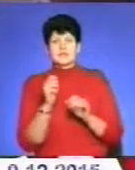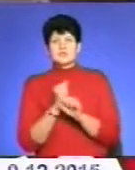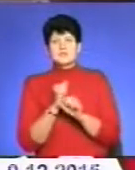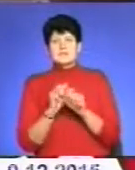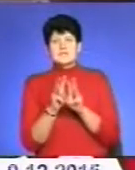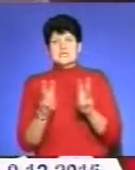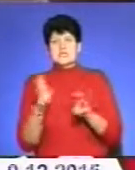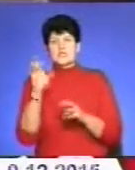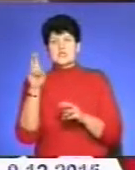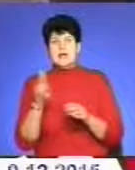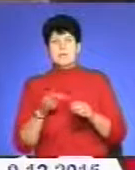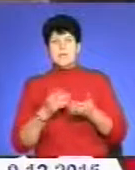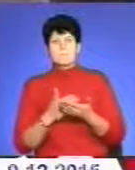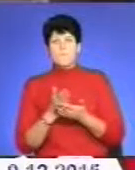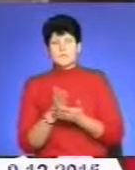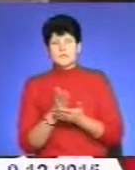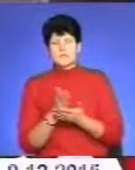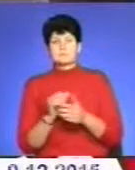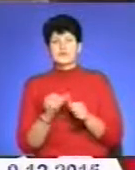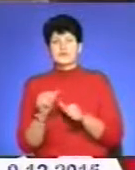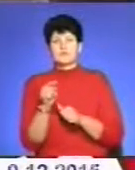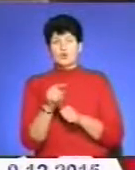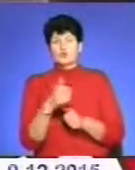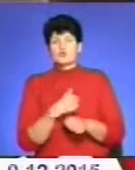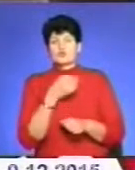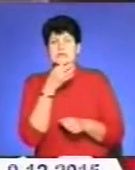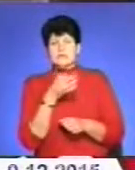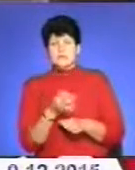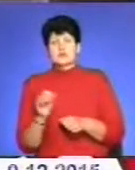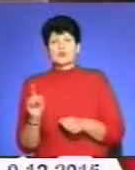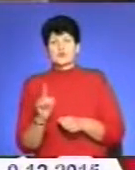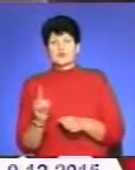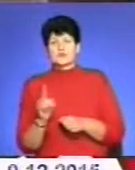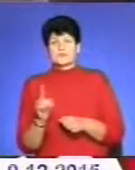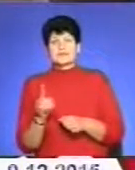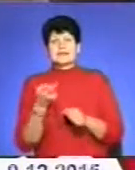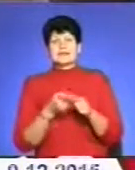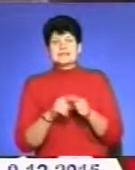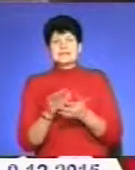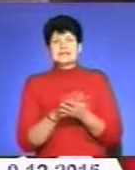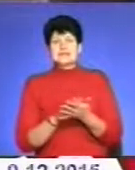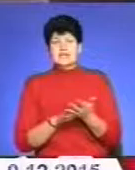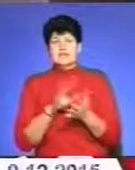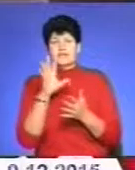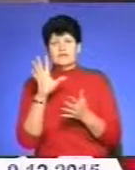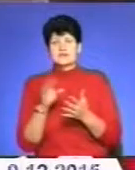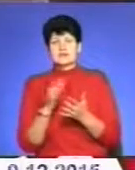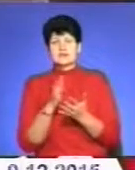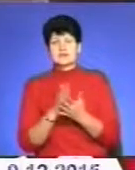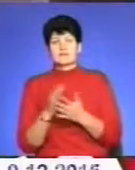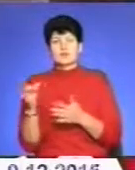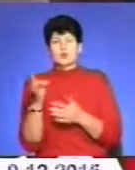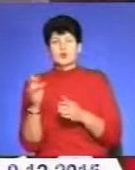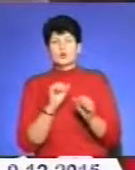Міністерством соціальної політики. Крім того, хочу сказати, що ці заяви всі надходять до районних